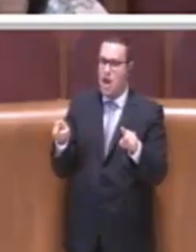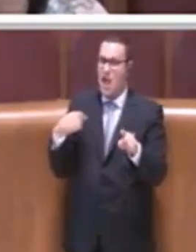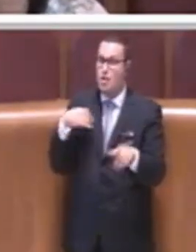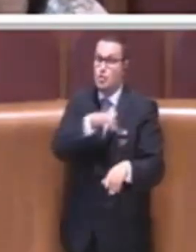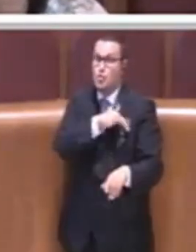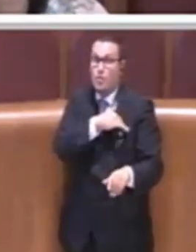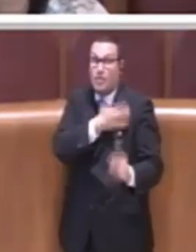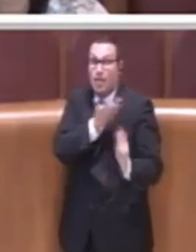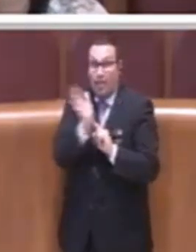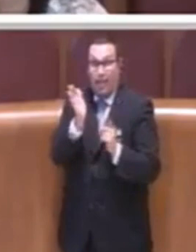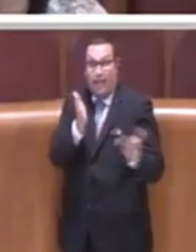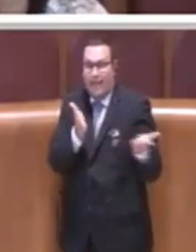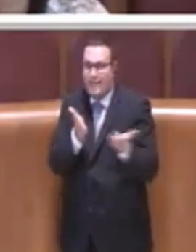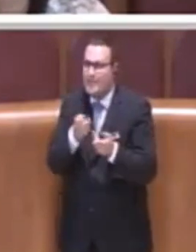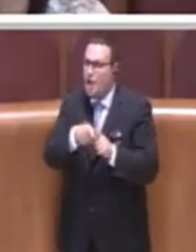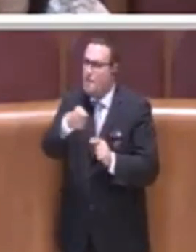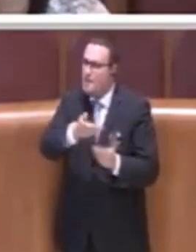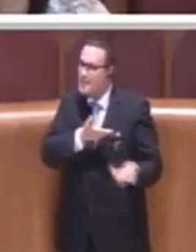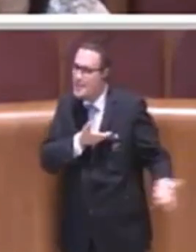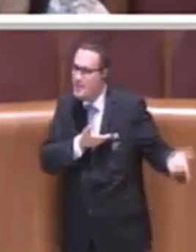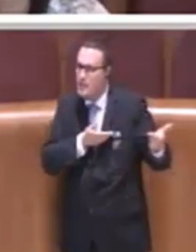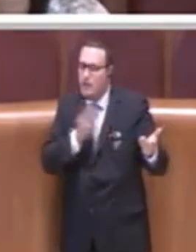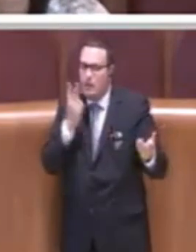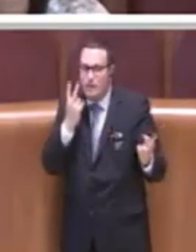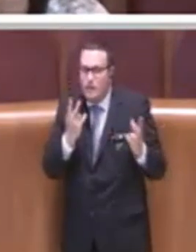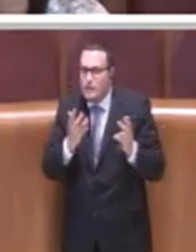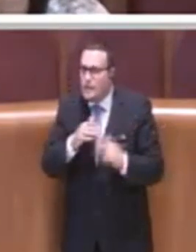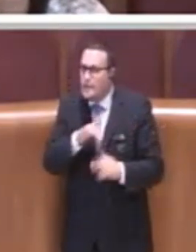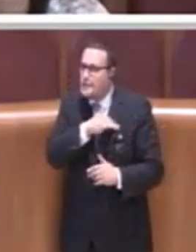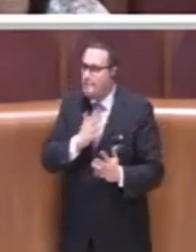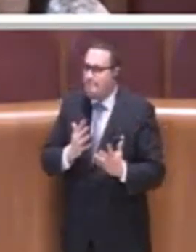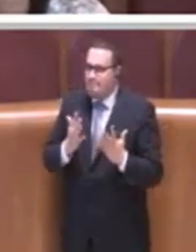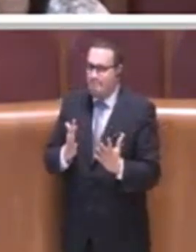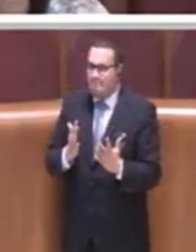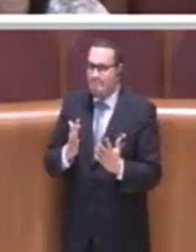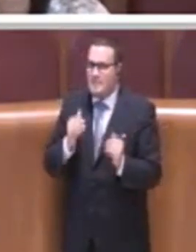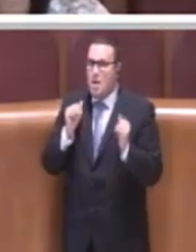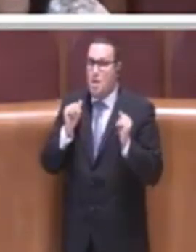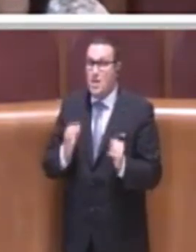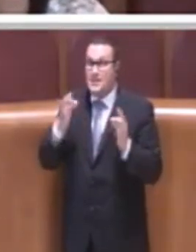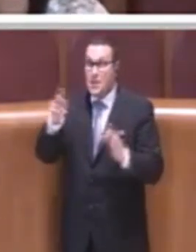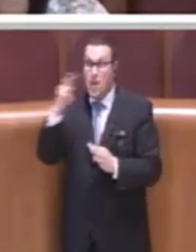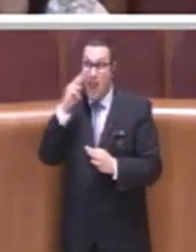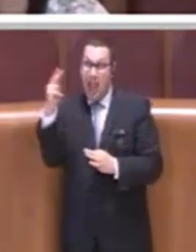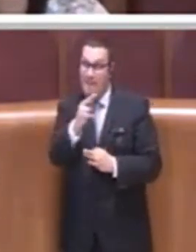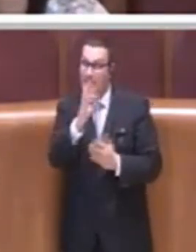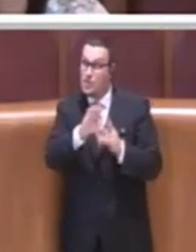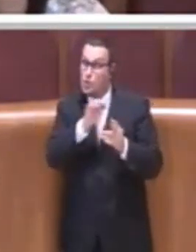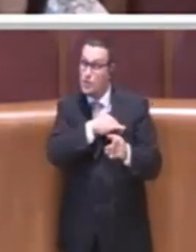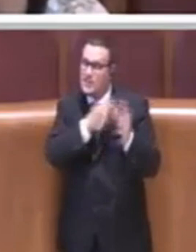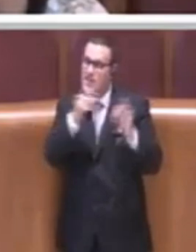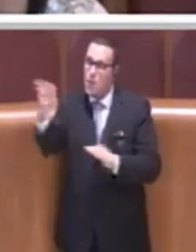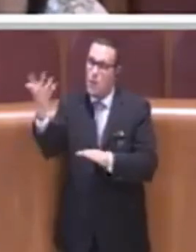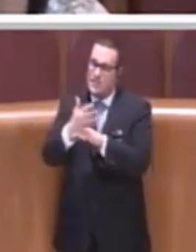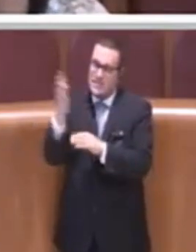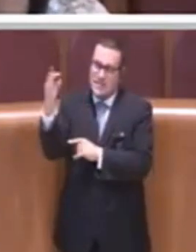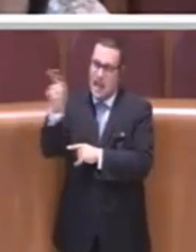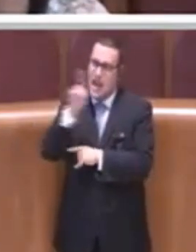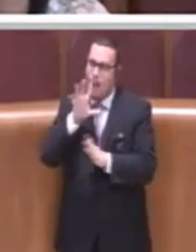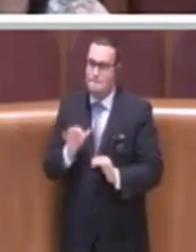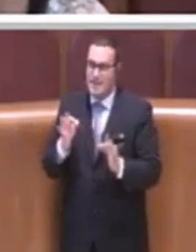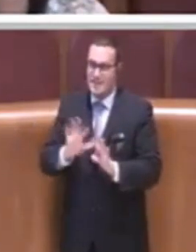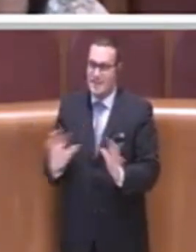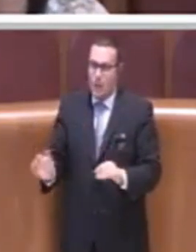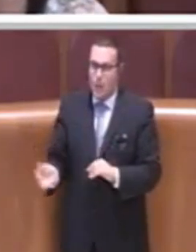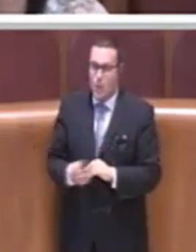'entusiasmo e la voglia di questi studenti, probabilmente oggi io non avrei sentito questi interventi. E ripeto, qui non si parla